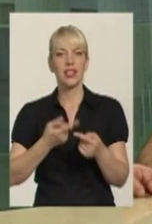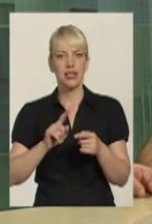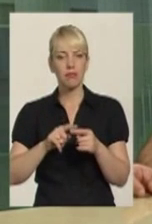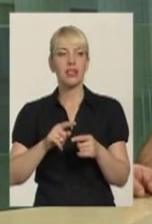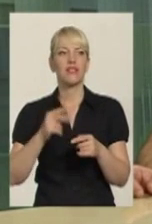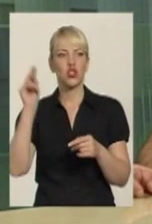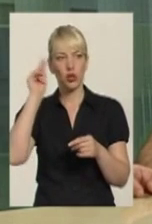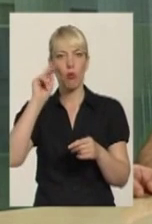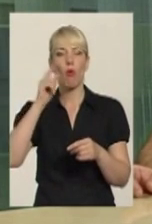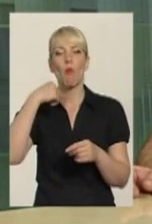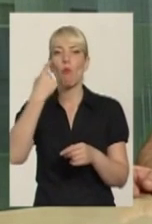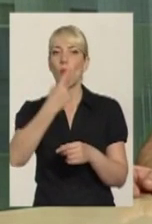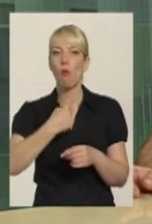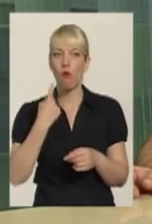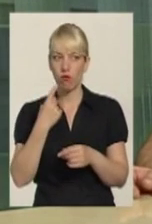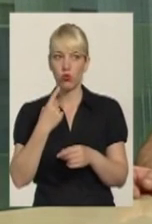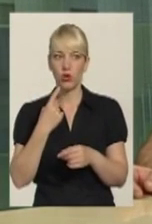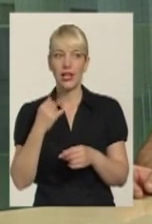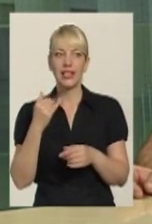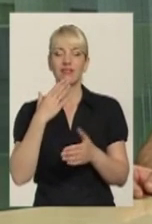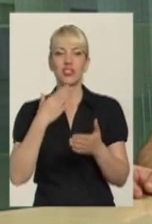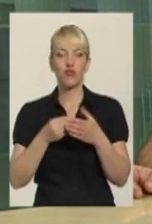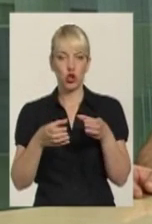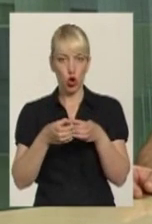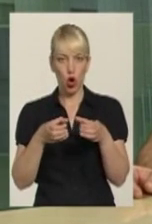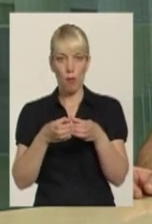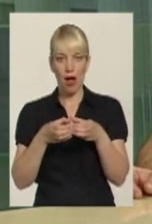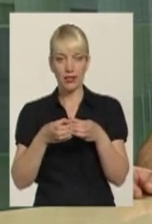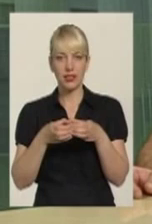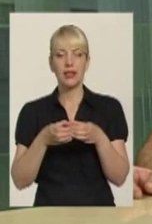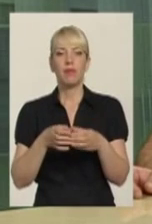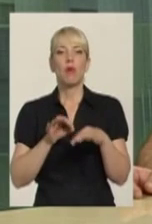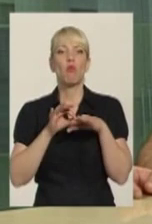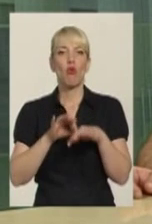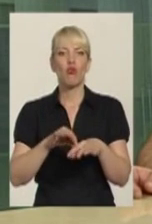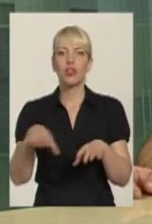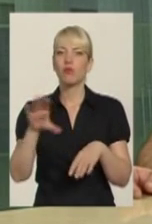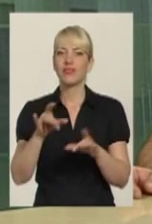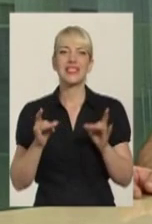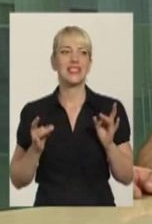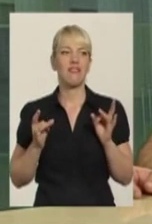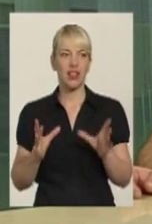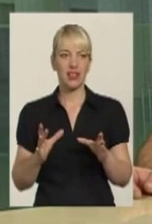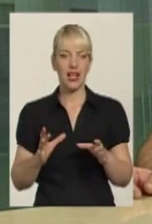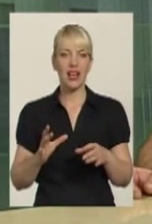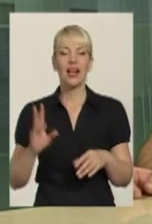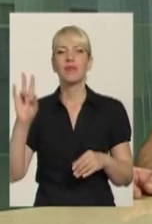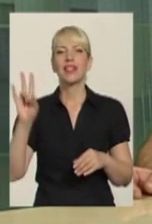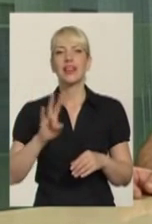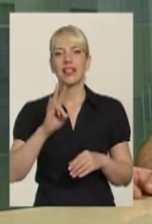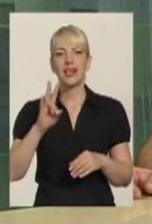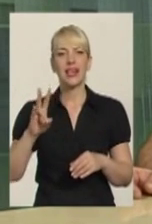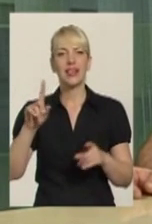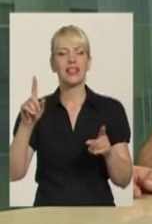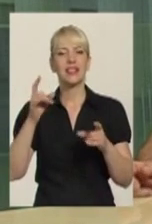Більш цього ми в своїй громаді проводимо всі свята, всі релігійні свята, які є